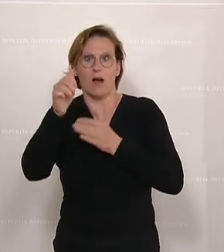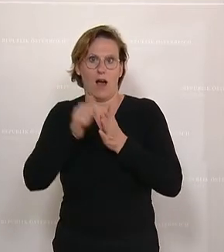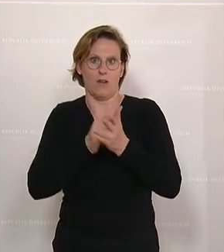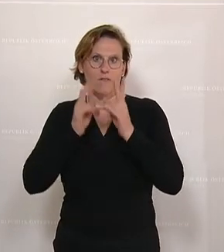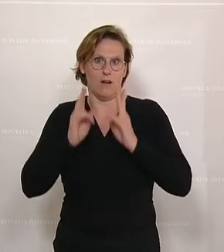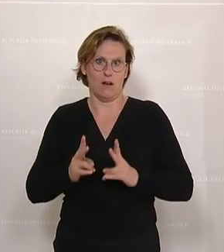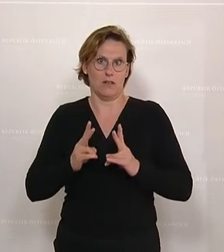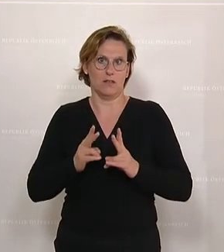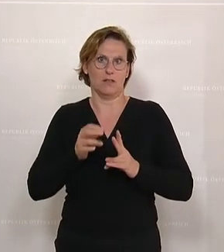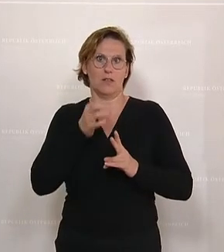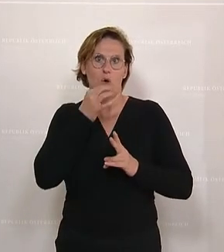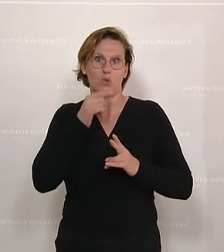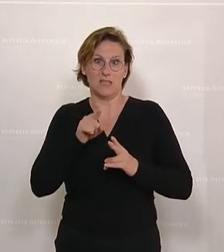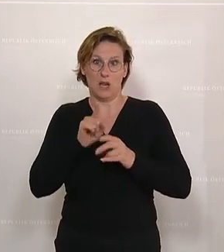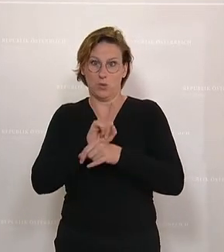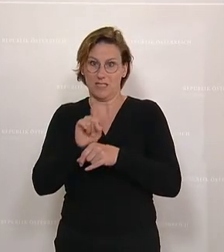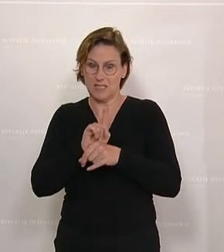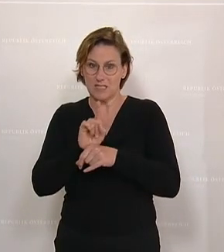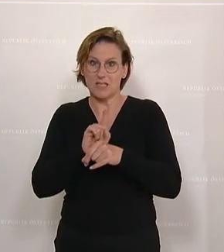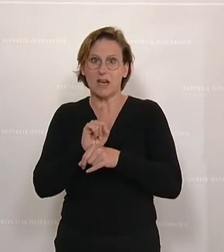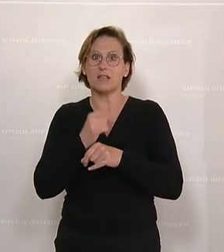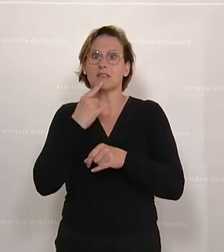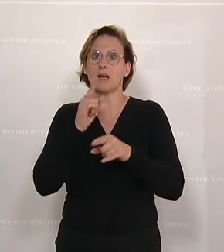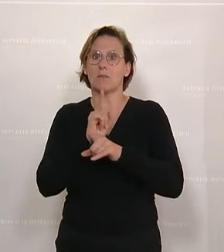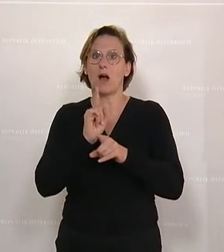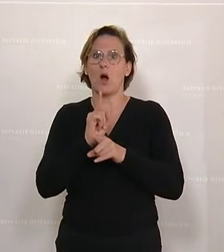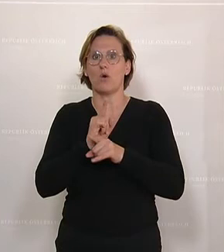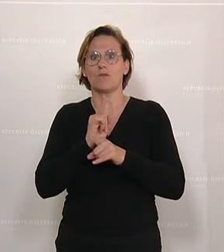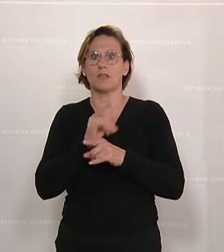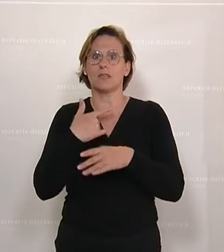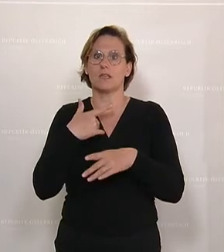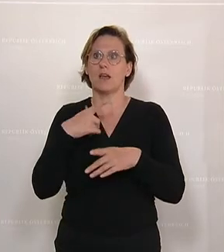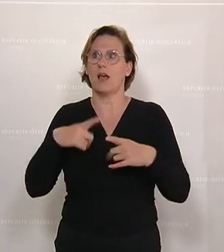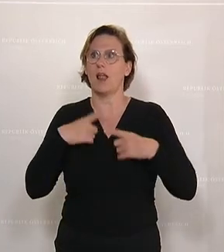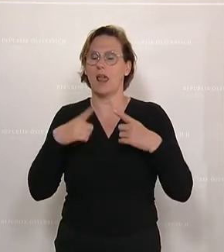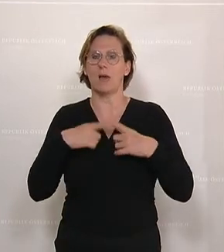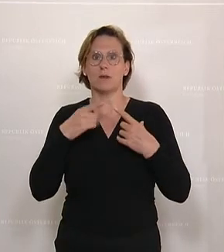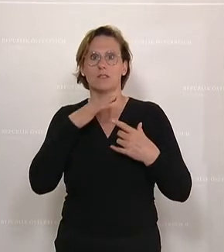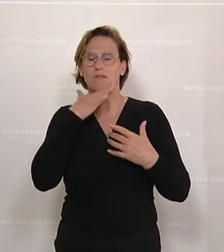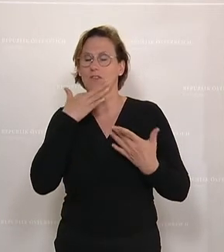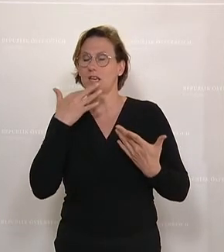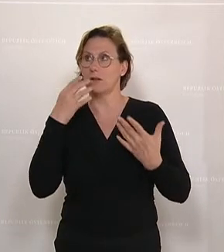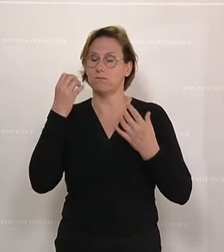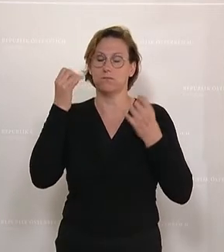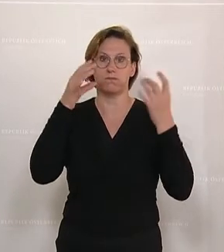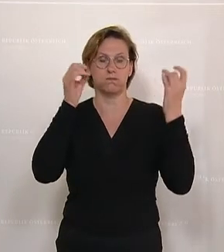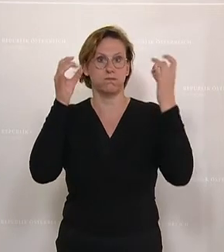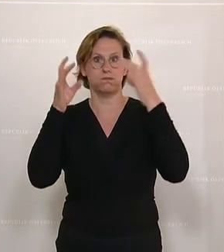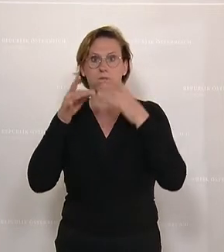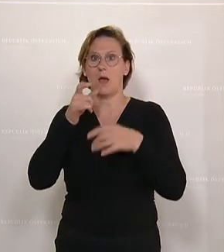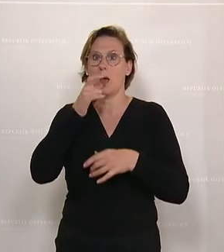genau diese Zeit, das ist auch diese sogenannte Rush Hour des Lebens. Das ist das, wo alles passiert. Wo man im